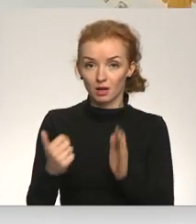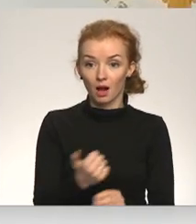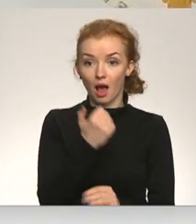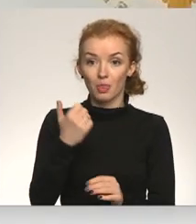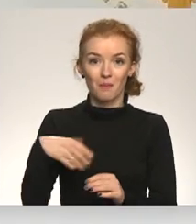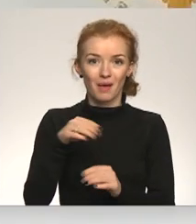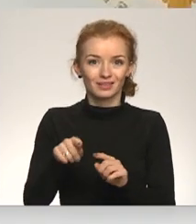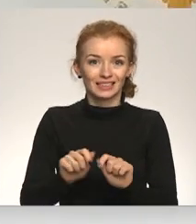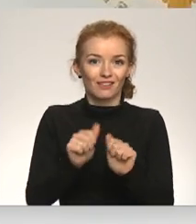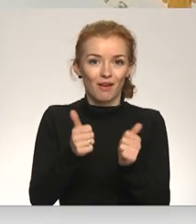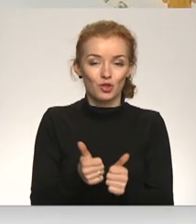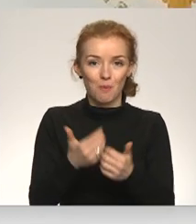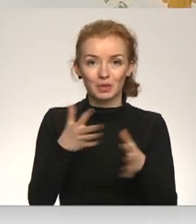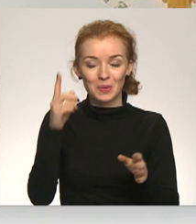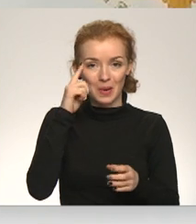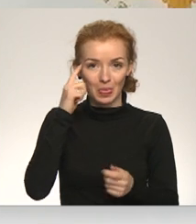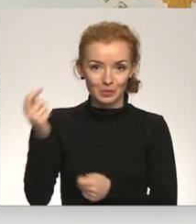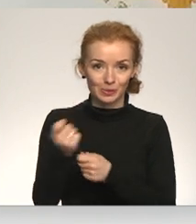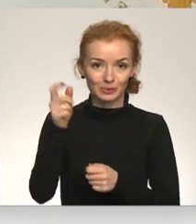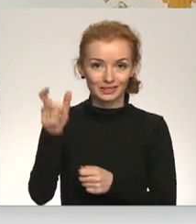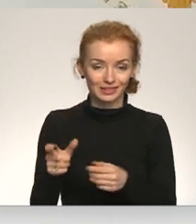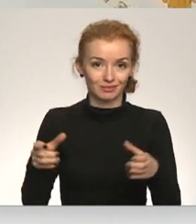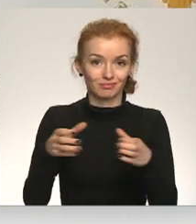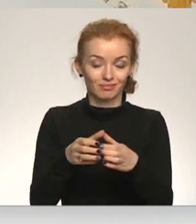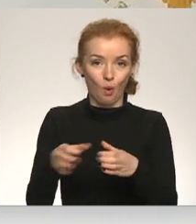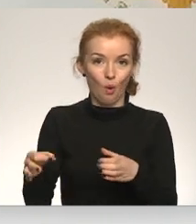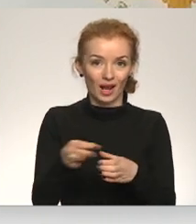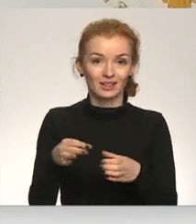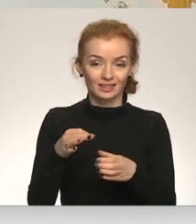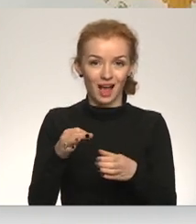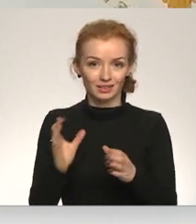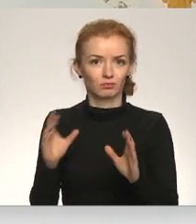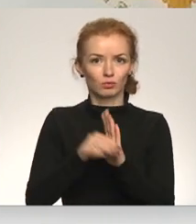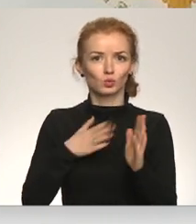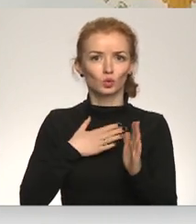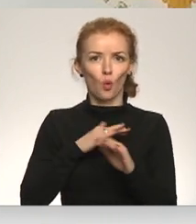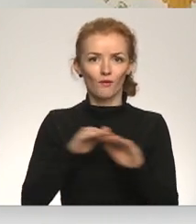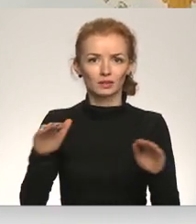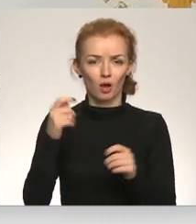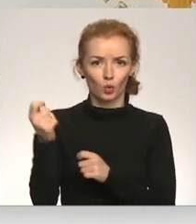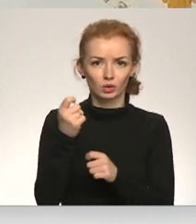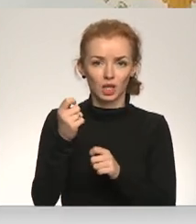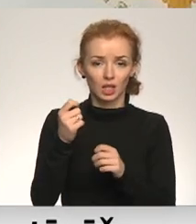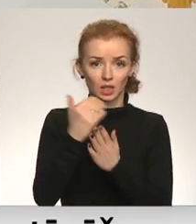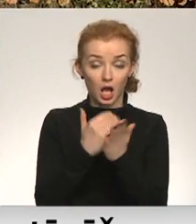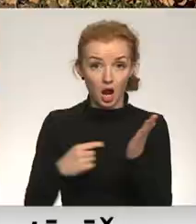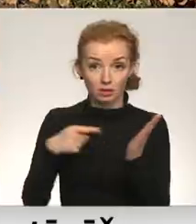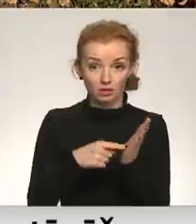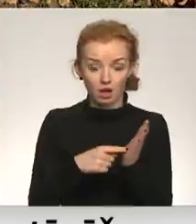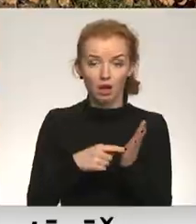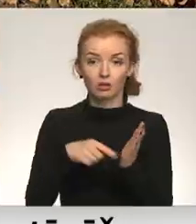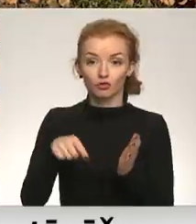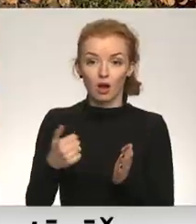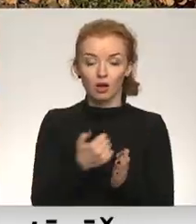uzsākām iekļaut brīvprātīgo glābēju organizācijas mūsu izbraukumu sarakstos, tad šajā gadā saņem